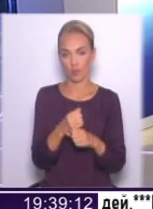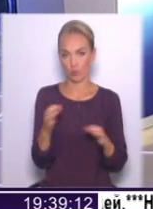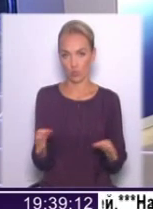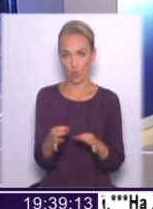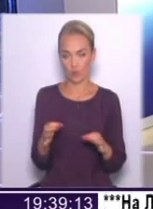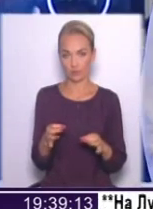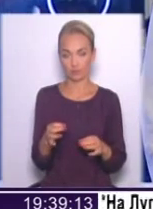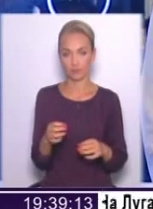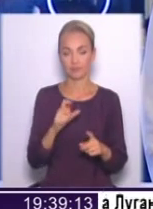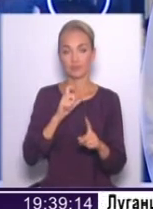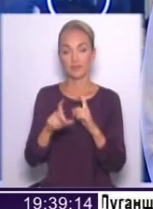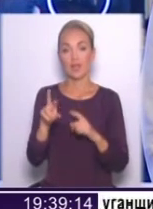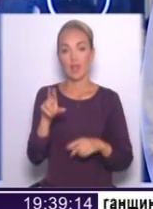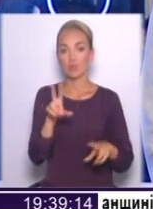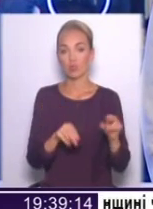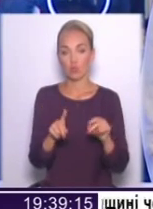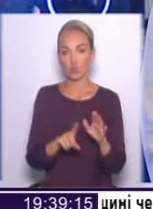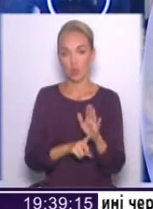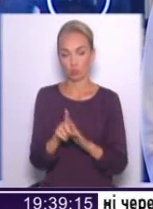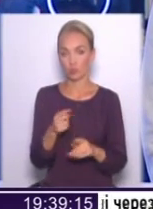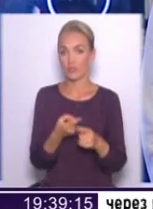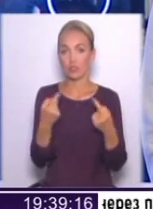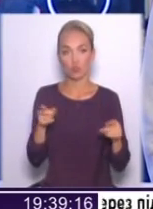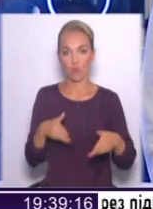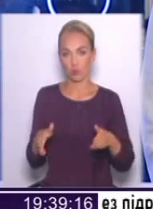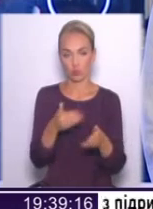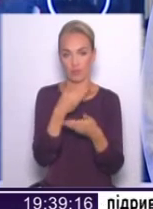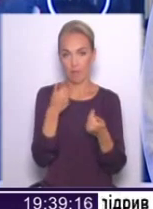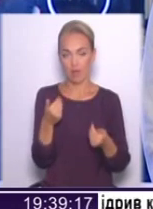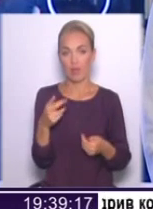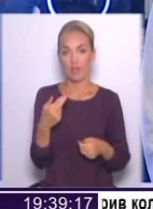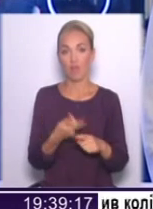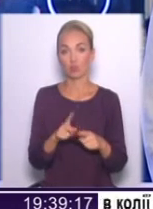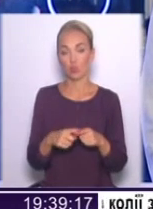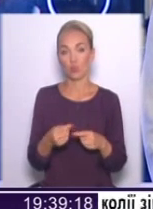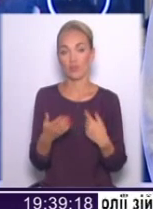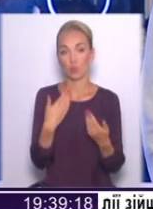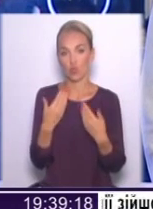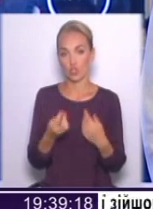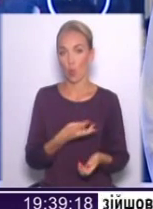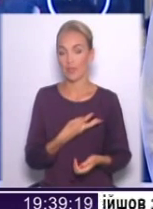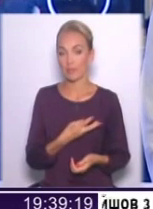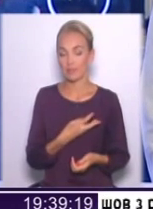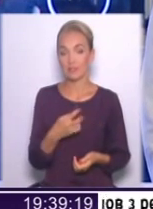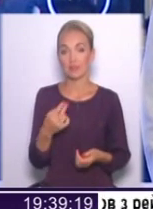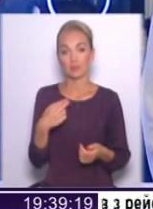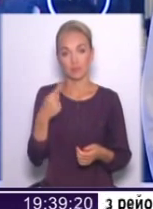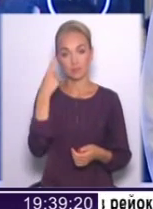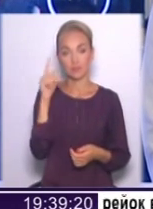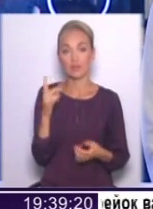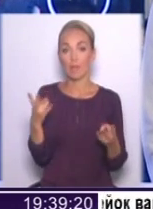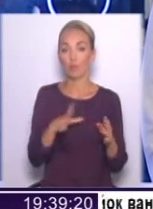Я сподіваюся, що вони запустяться, тому що іншого виходу у нас немає. Тобто, ну, я в цьому виднушенні оптиміст. І я ще раз говорю, я вважаю, що це треба було починати робити